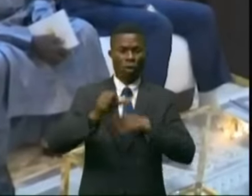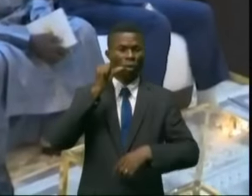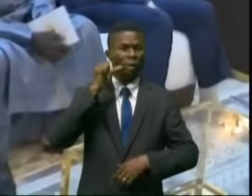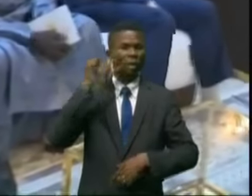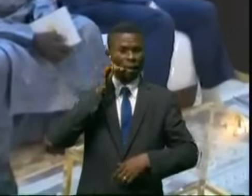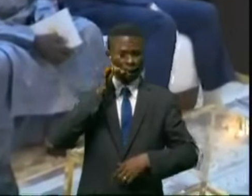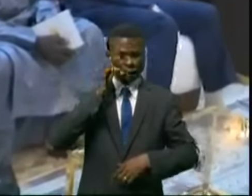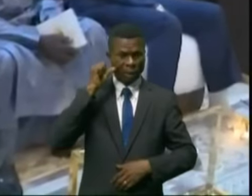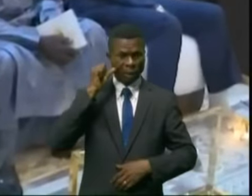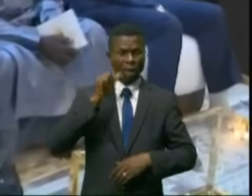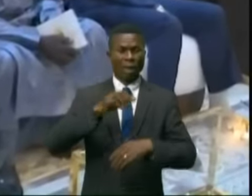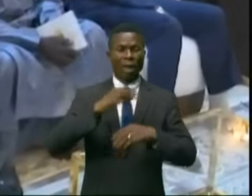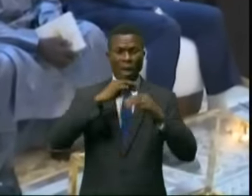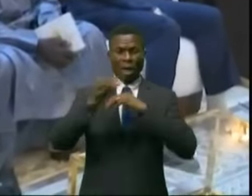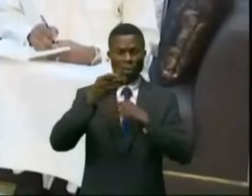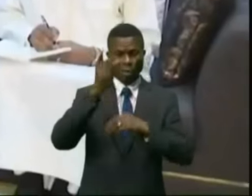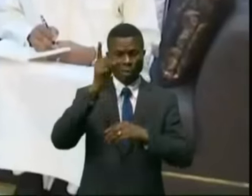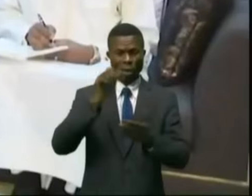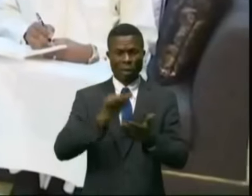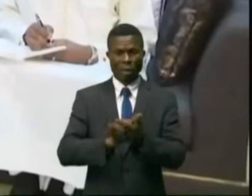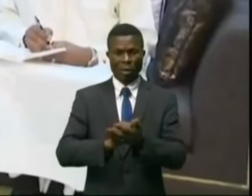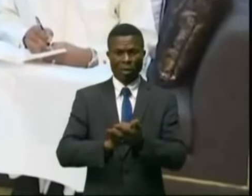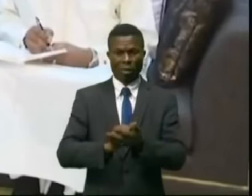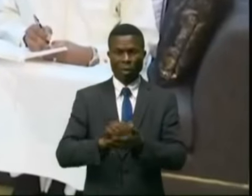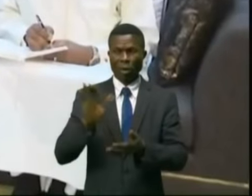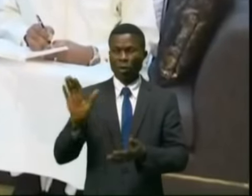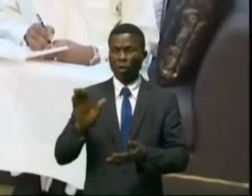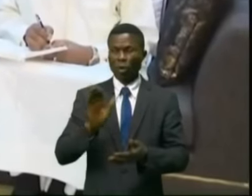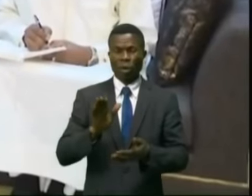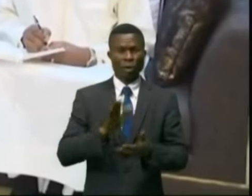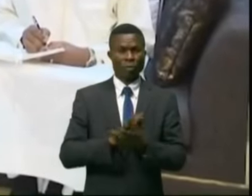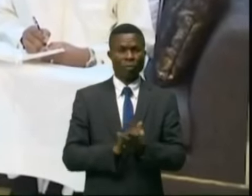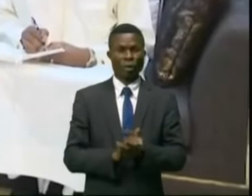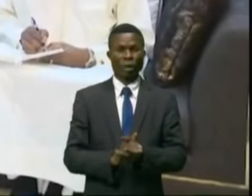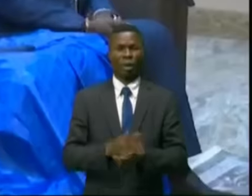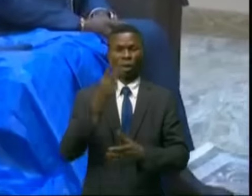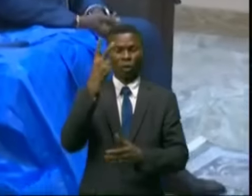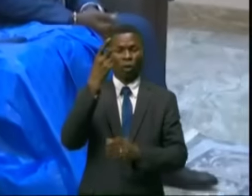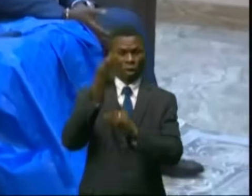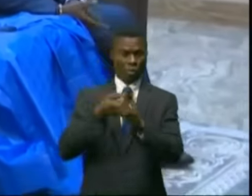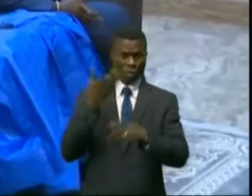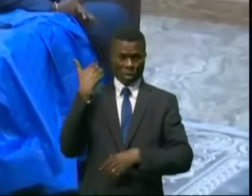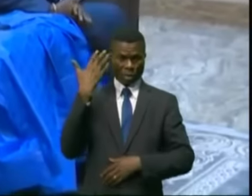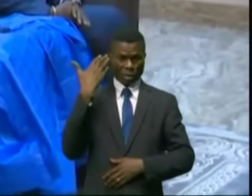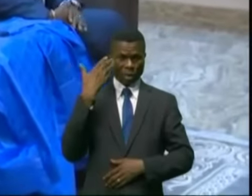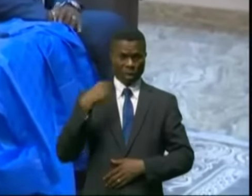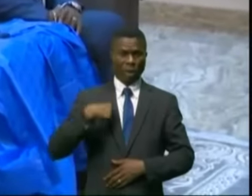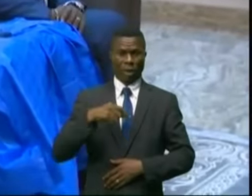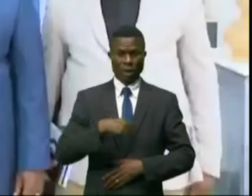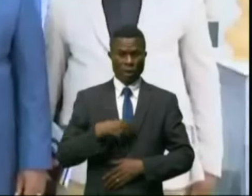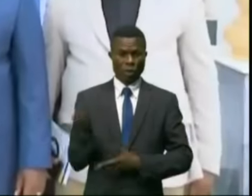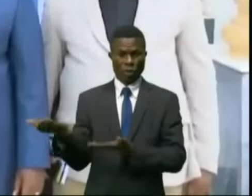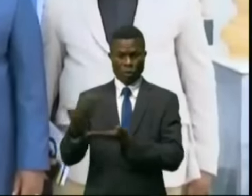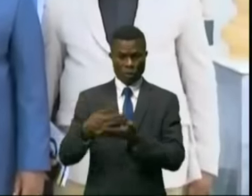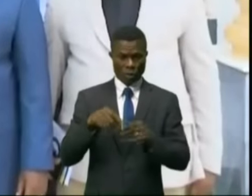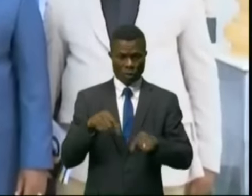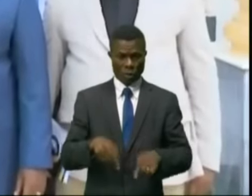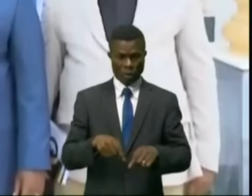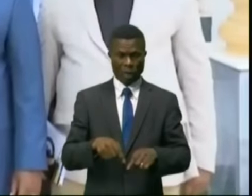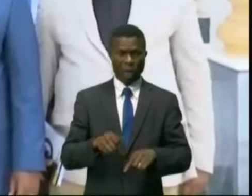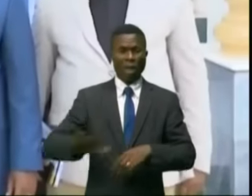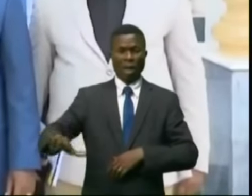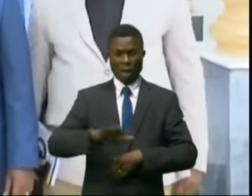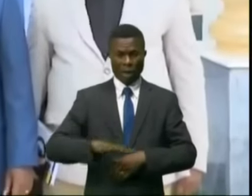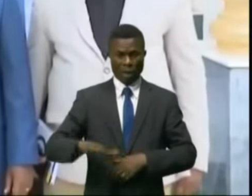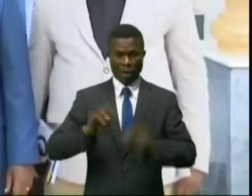le deuxième message, comme vous le savez, dans le cadre de la facilitation, il y a deux mois passés que nous avions ramené ici, dans ce pays,